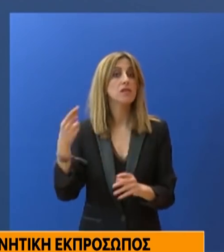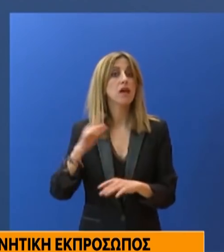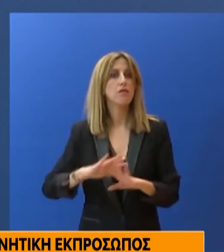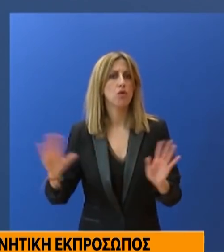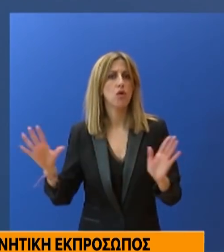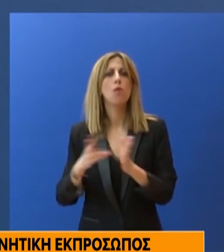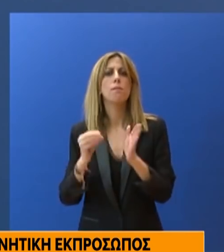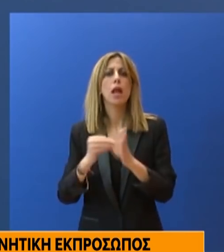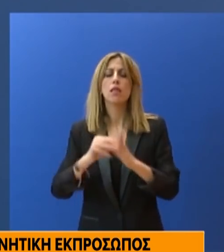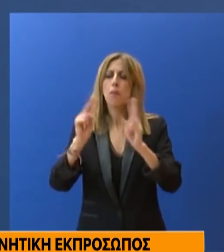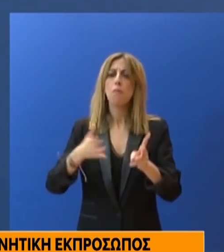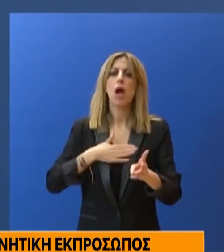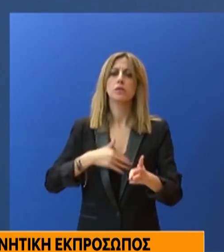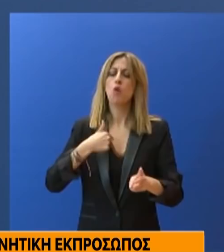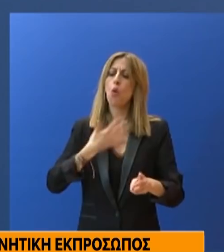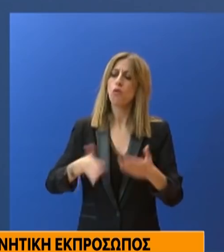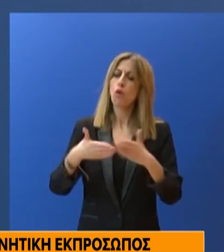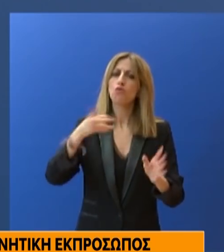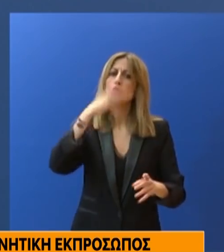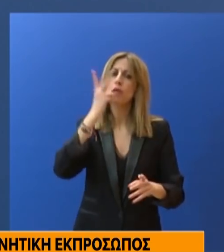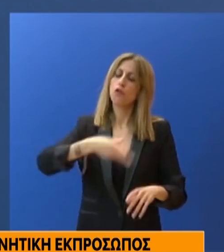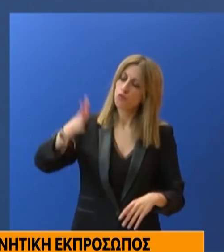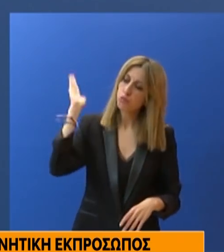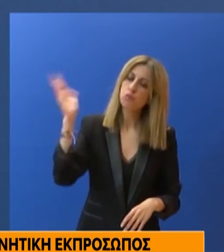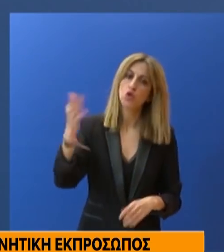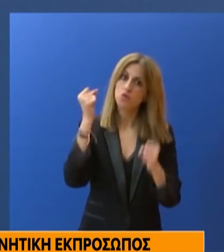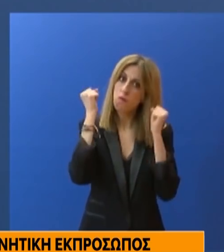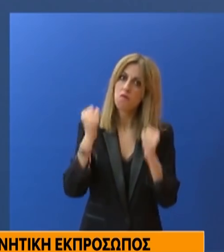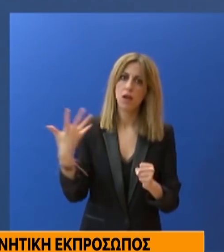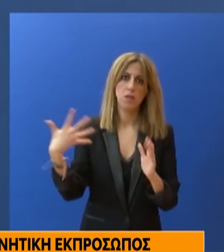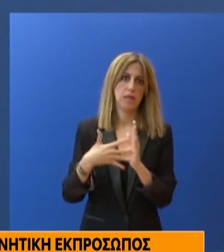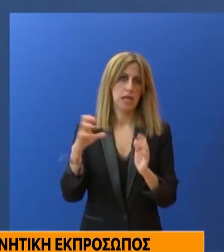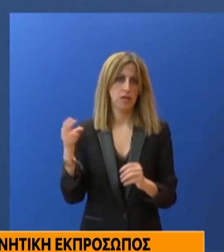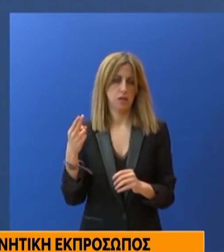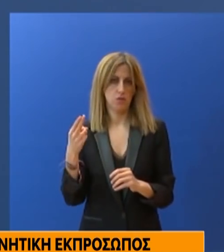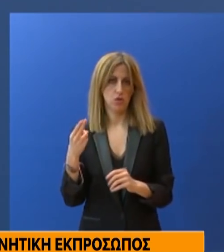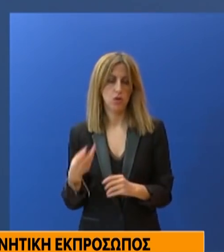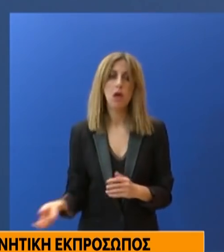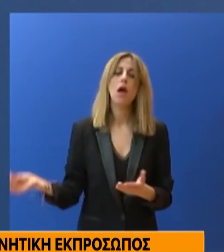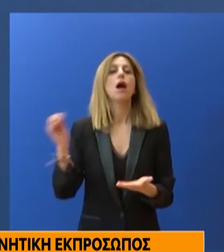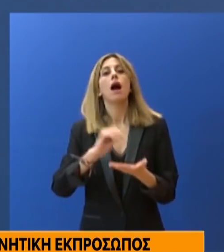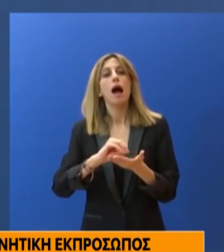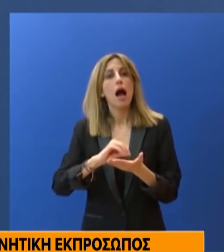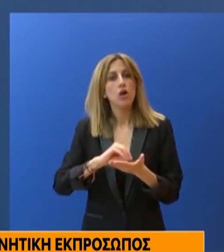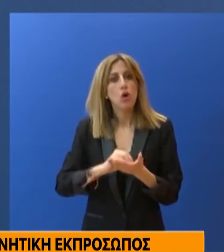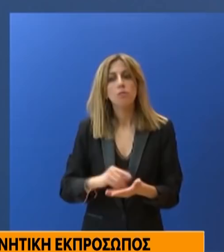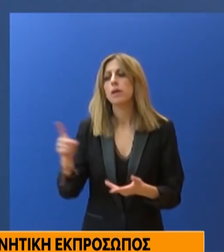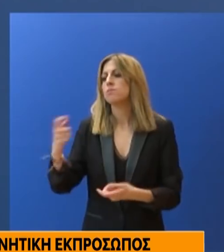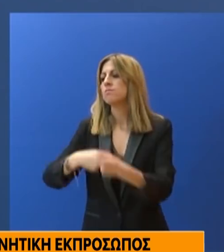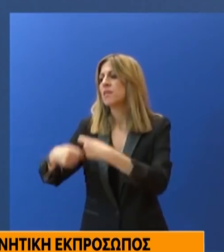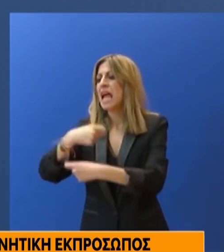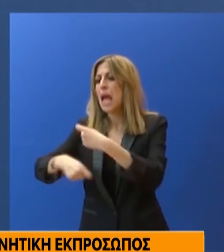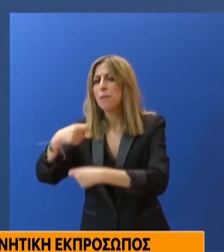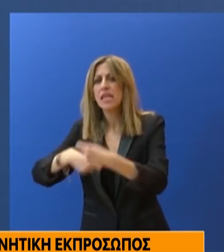παραβιάζουν τα μέτρα. Ακόμη η πίνηπι προβλέπει την καταγραφή αποθεμάτων για την επάρκεια μέσων ατομικής